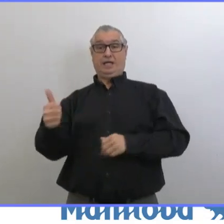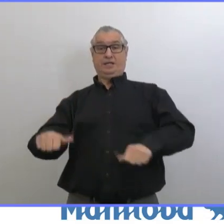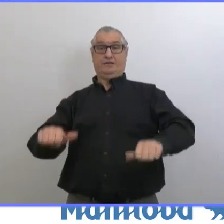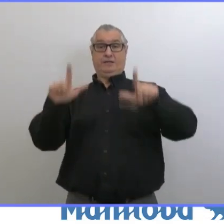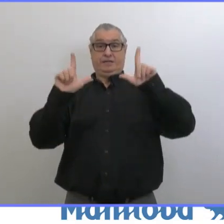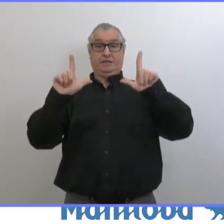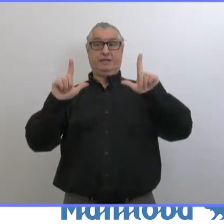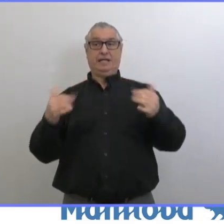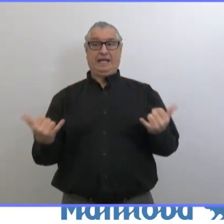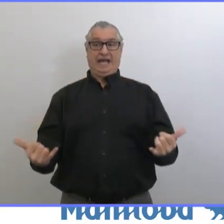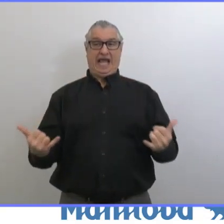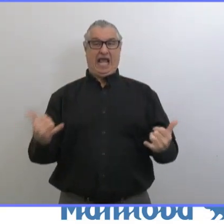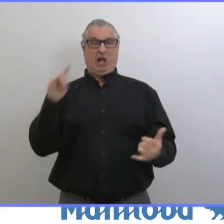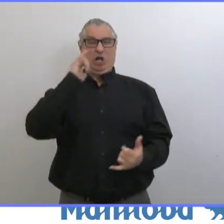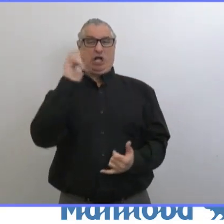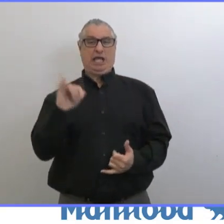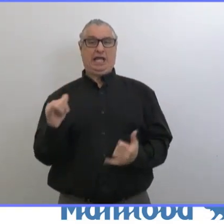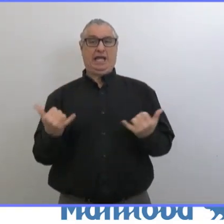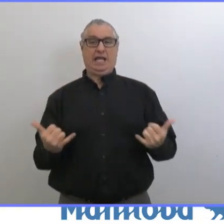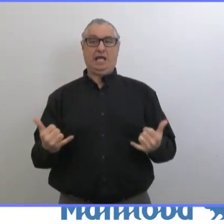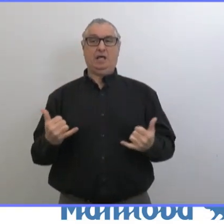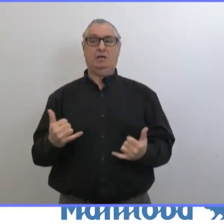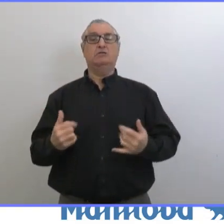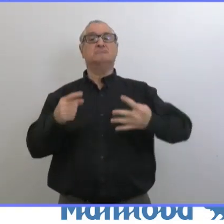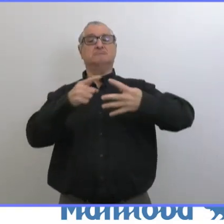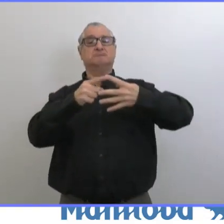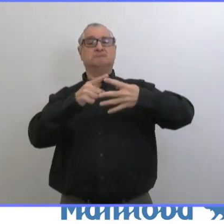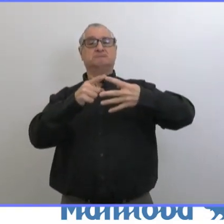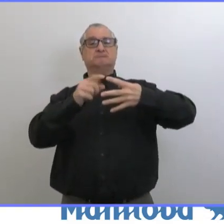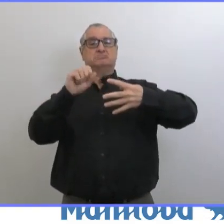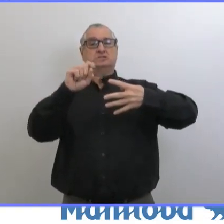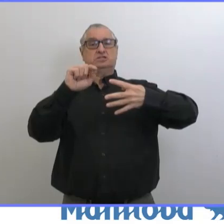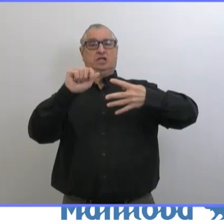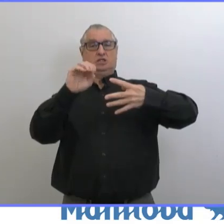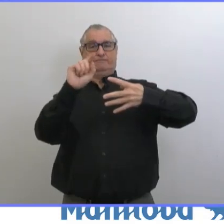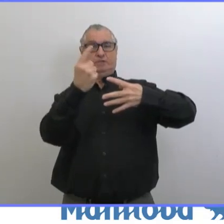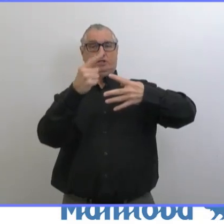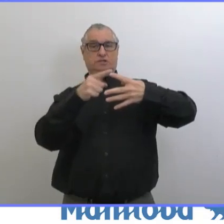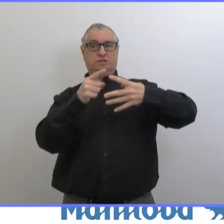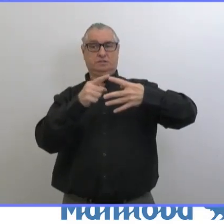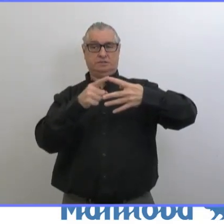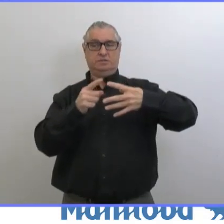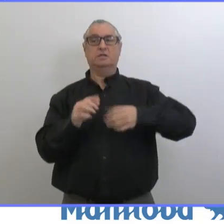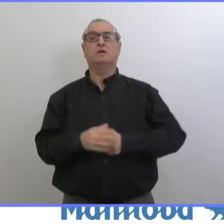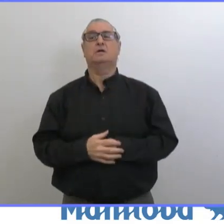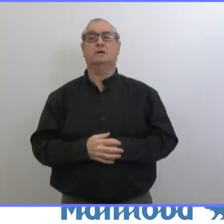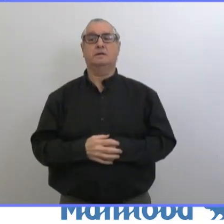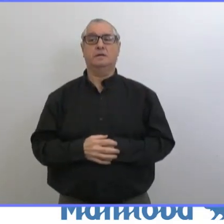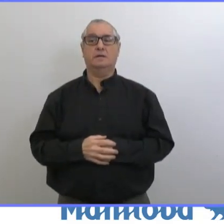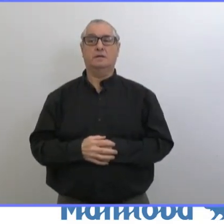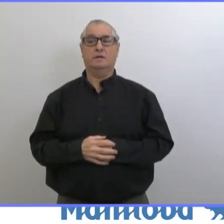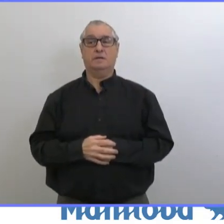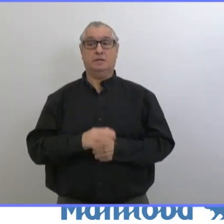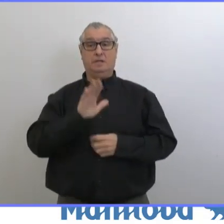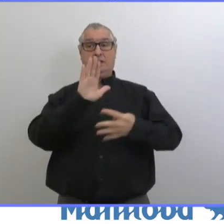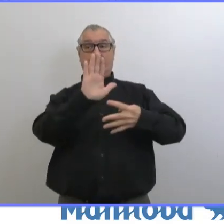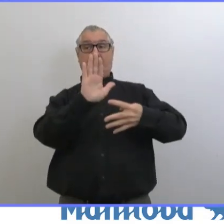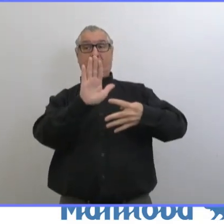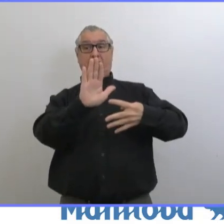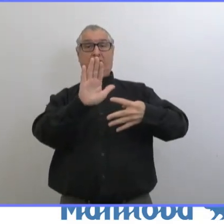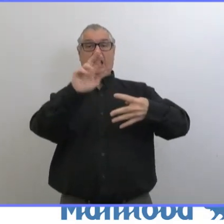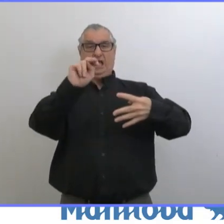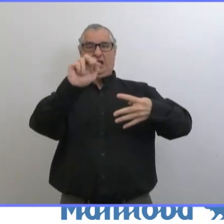Voici, cette diapositive vous montre là où on en est à l'heure actuelle. C'est la première étape de l'approche du comité national,